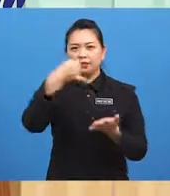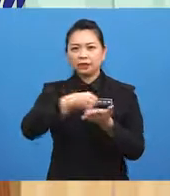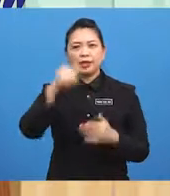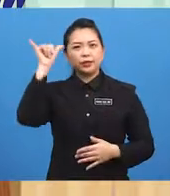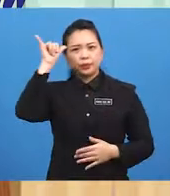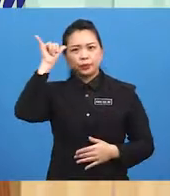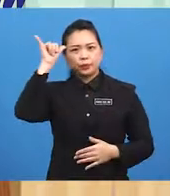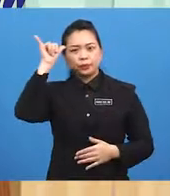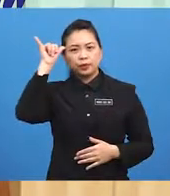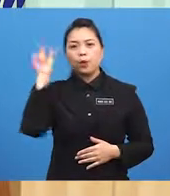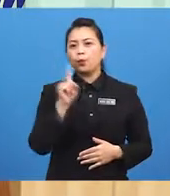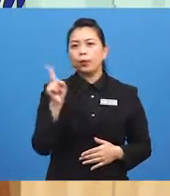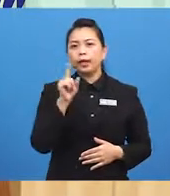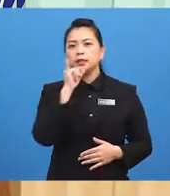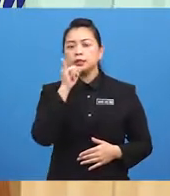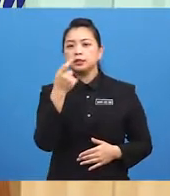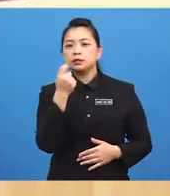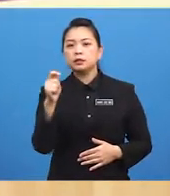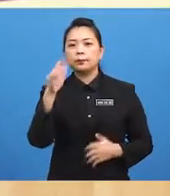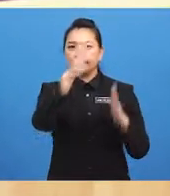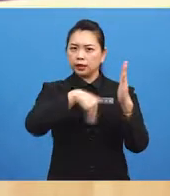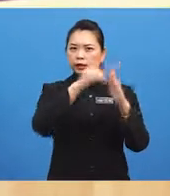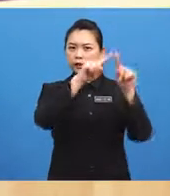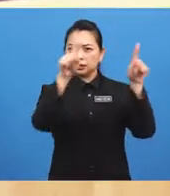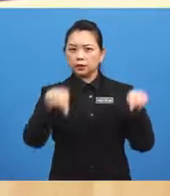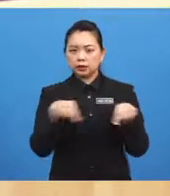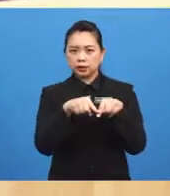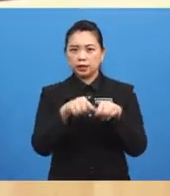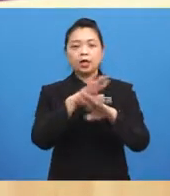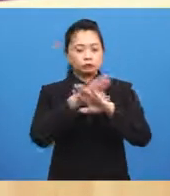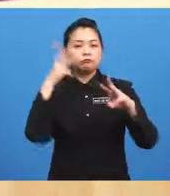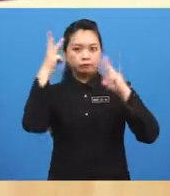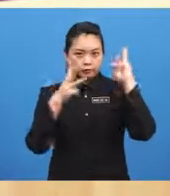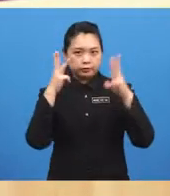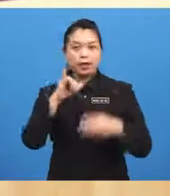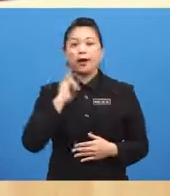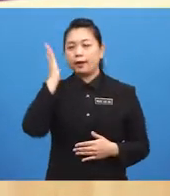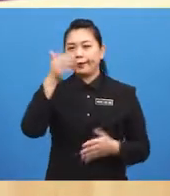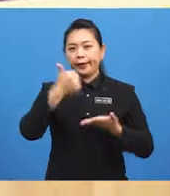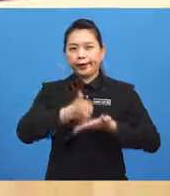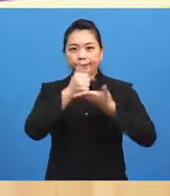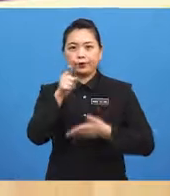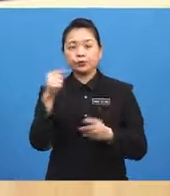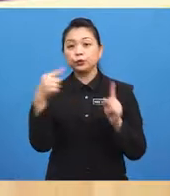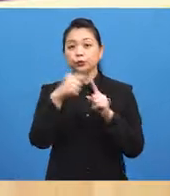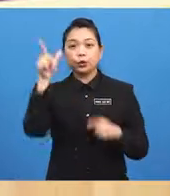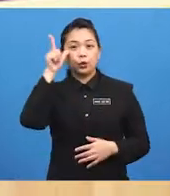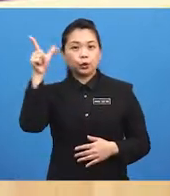YOLO... ...where is the painting? Don't worry... ...I will help you to look.